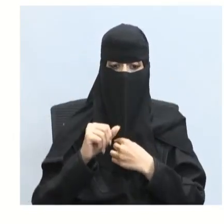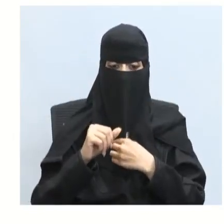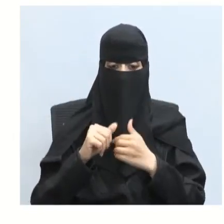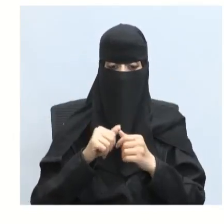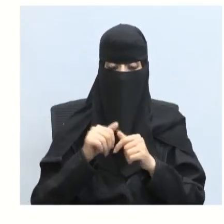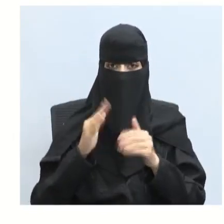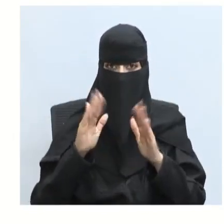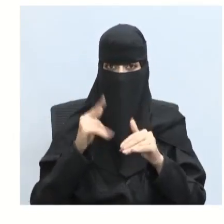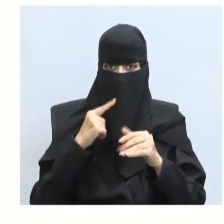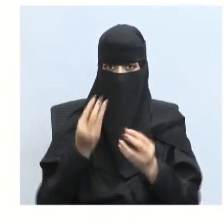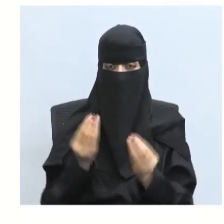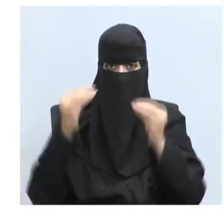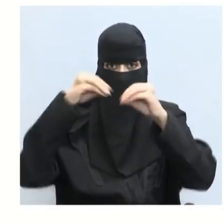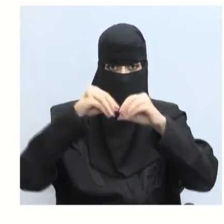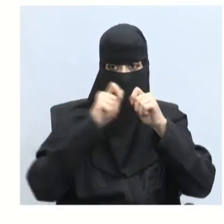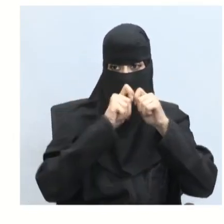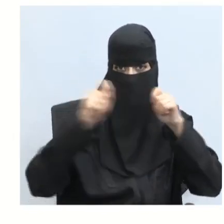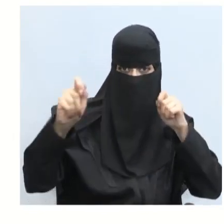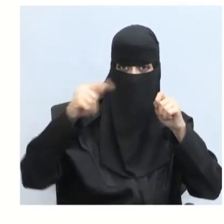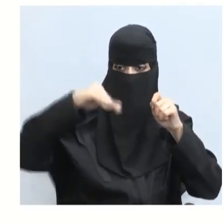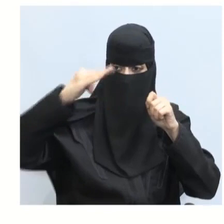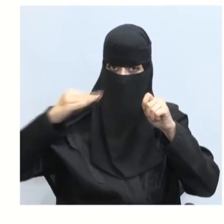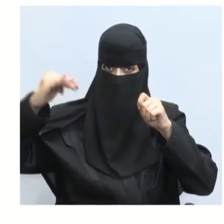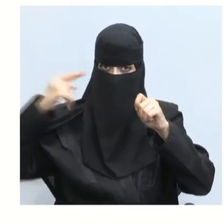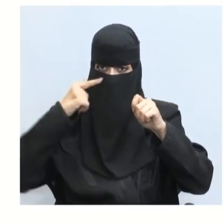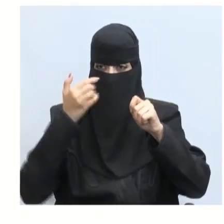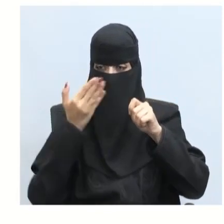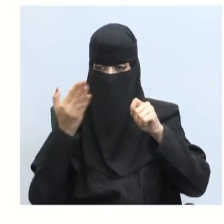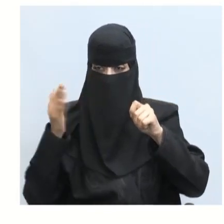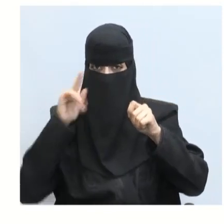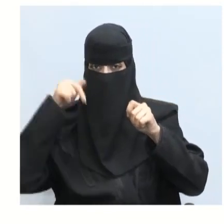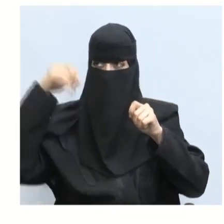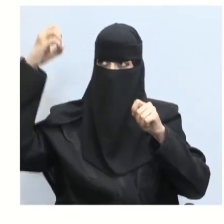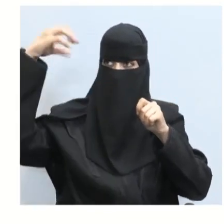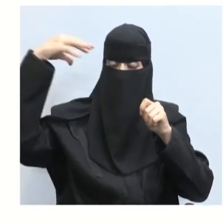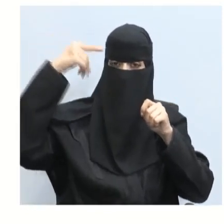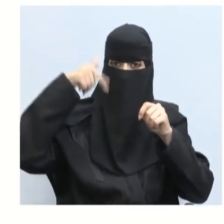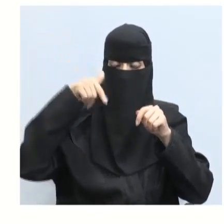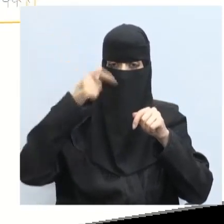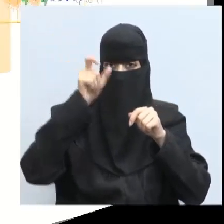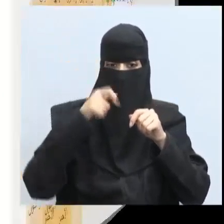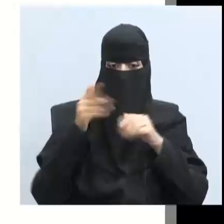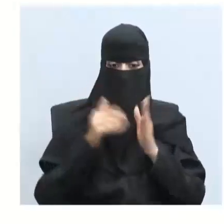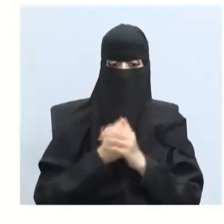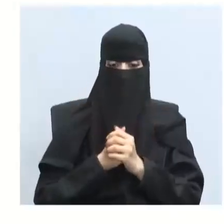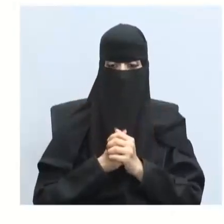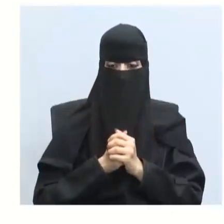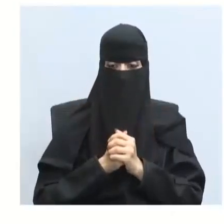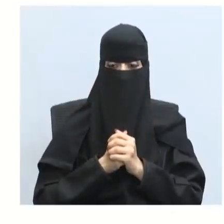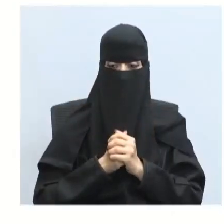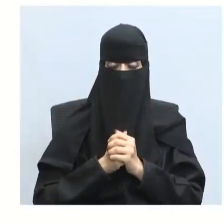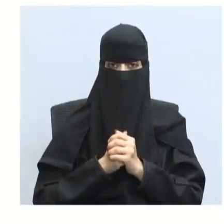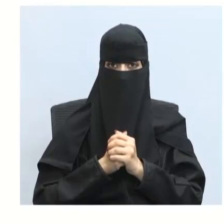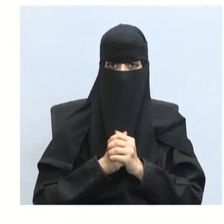إذن زيادة الطول الموجي ستؤدي إلى انزياح الضوء نحو ماذا؟ نعم أحسنت نحو الضوء الأحمر